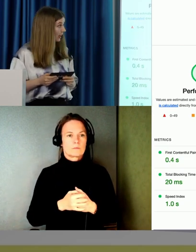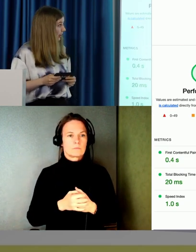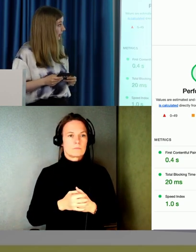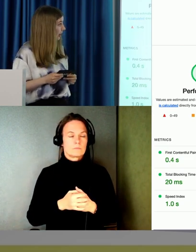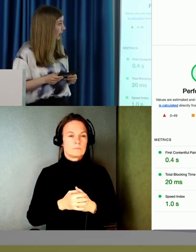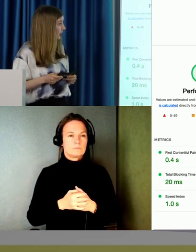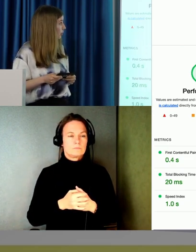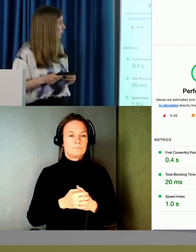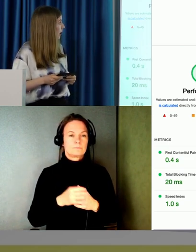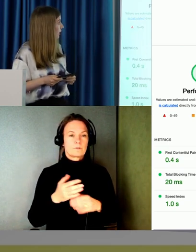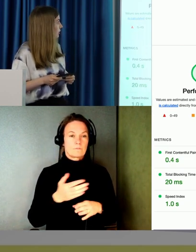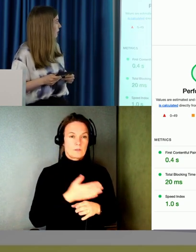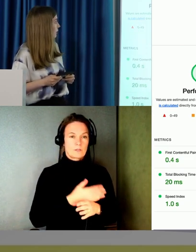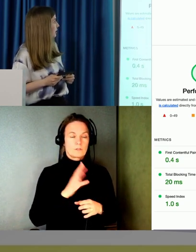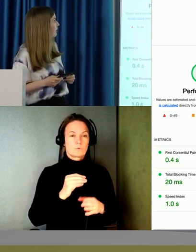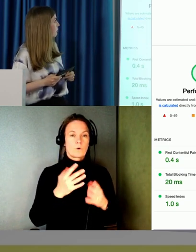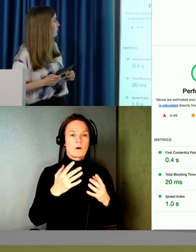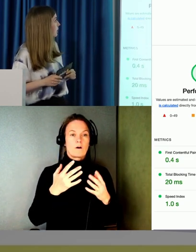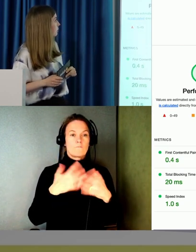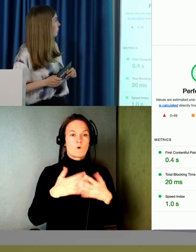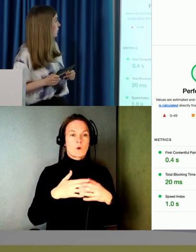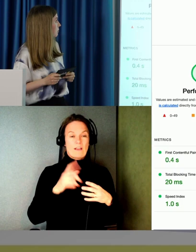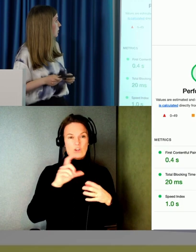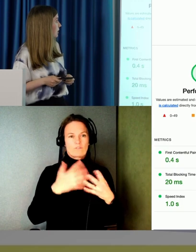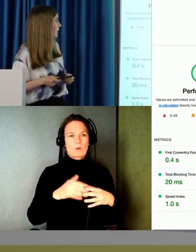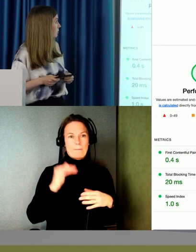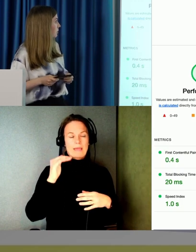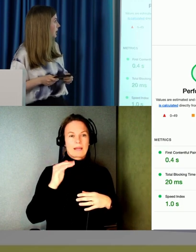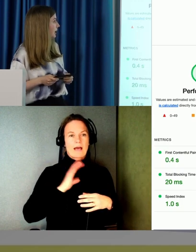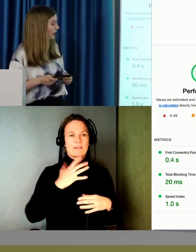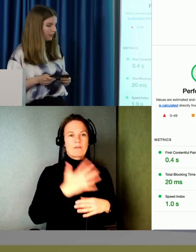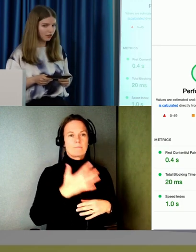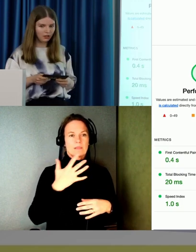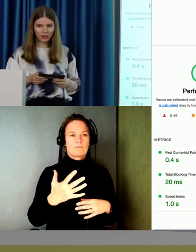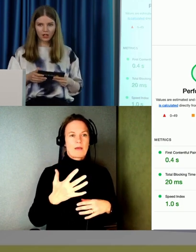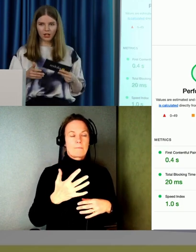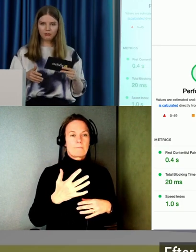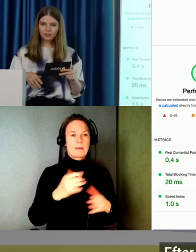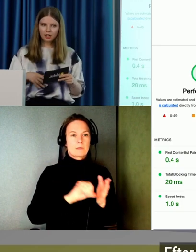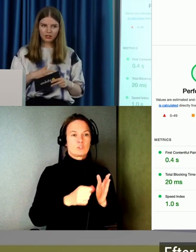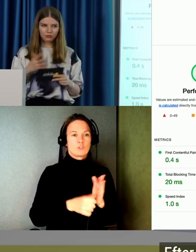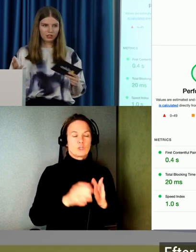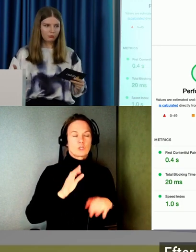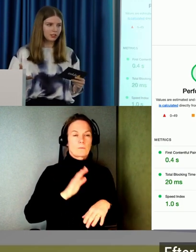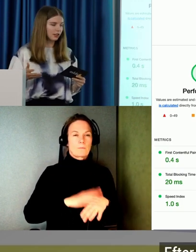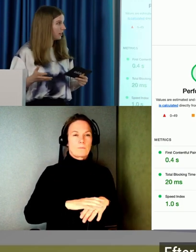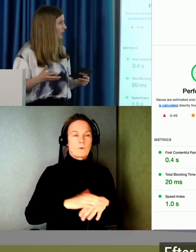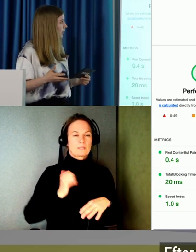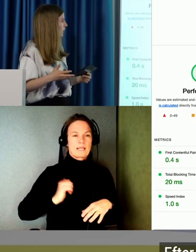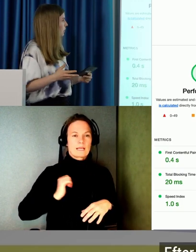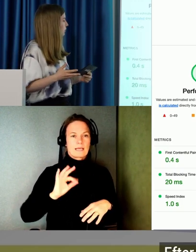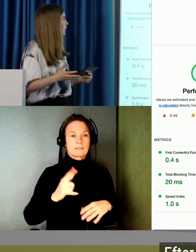Sedan innan. Hade Funkamera ungefär 55. Som betyg. Och tillgänglighet. Efter vi hade genomfört det här